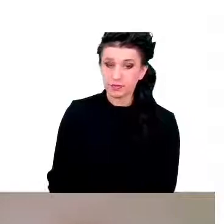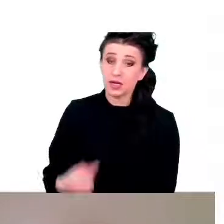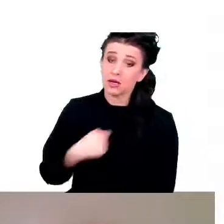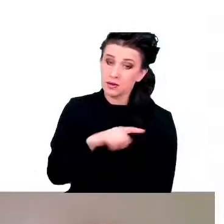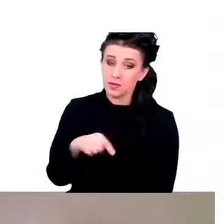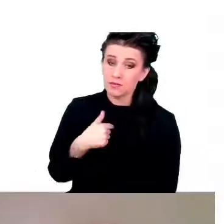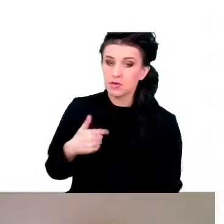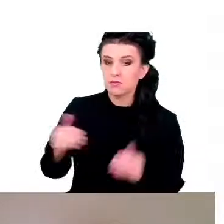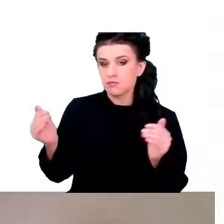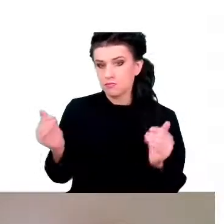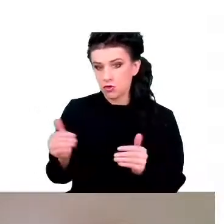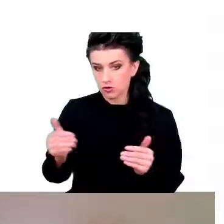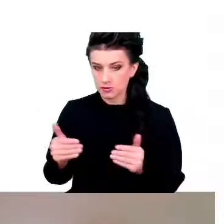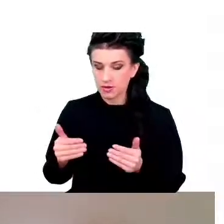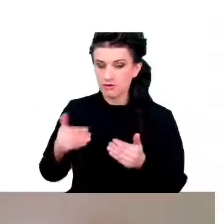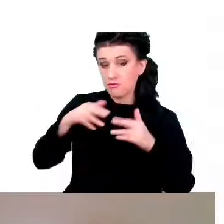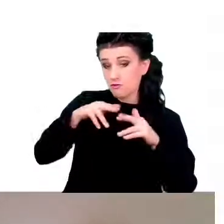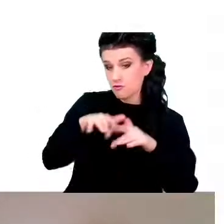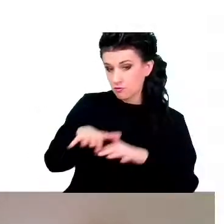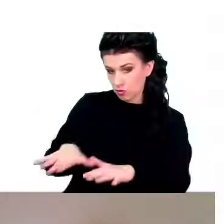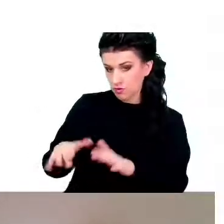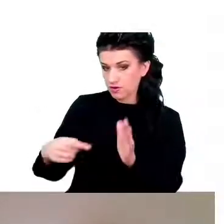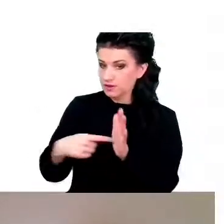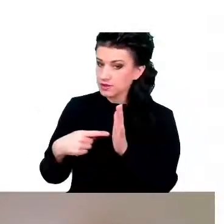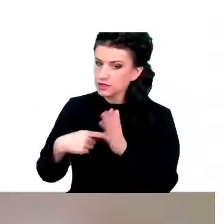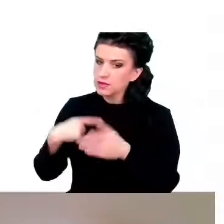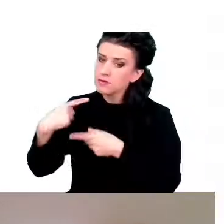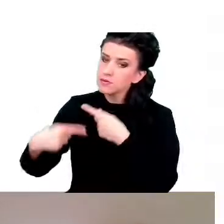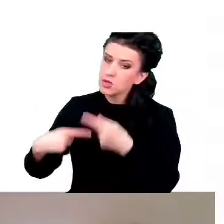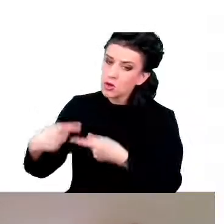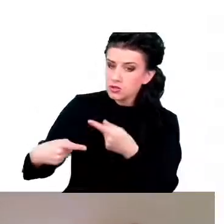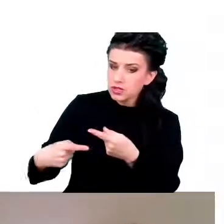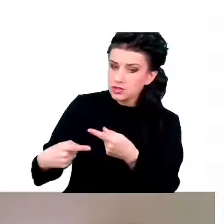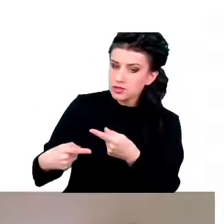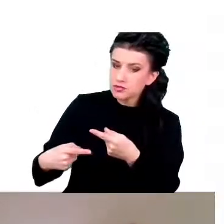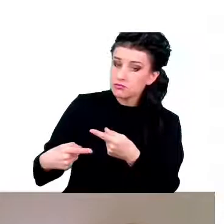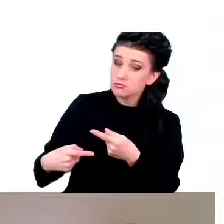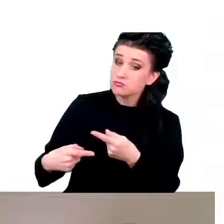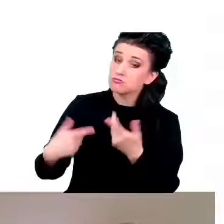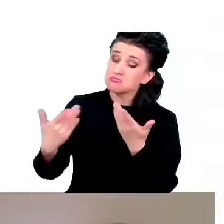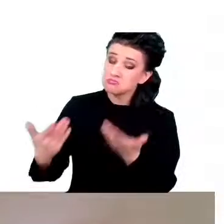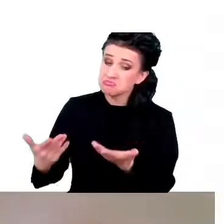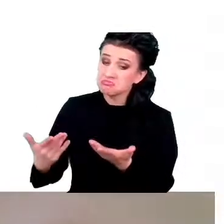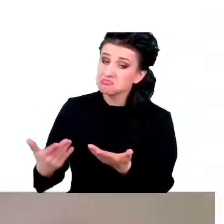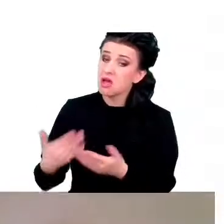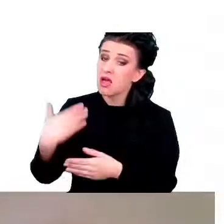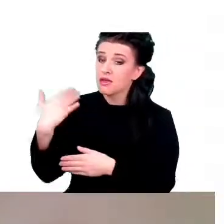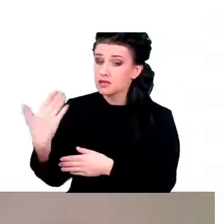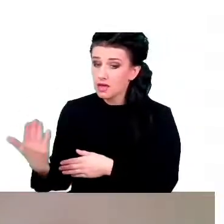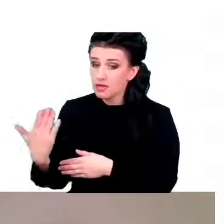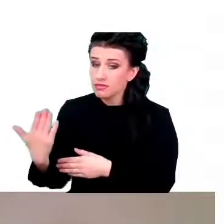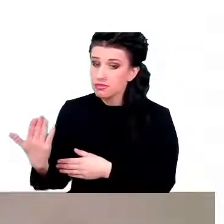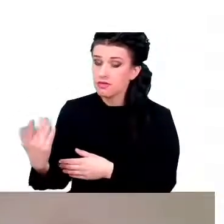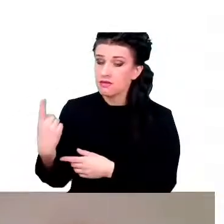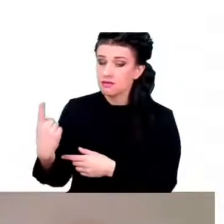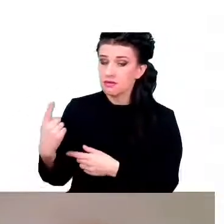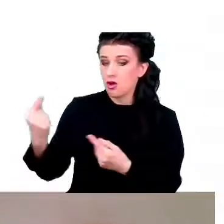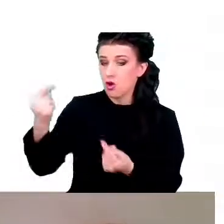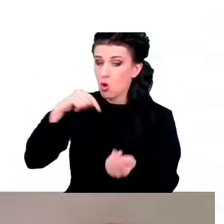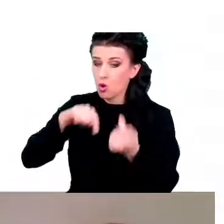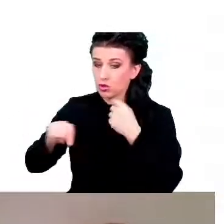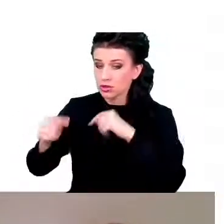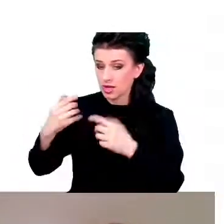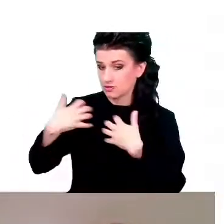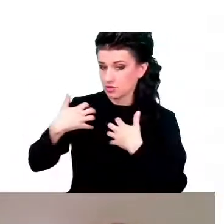natura w jakiś sposób go reguluje i jedne organizmy żyją dłużej, drugie krócej. To